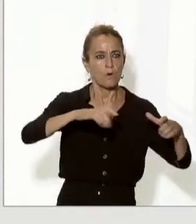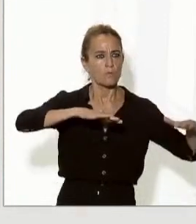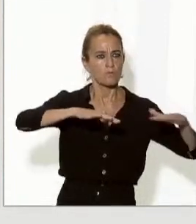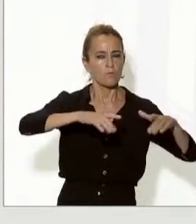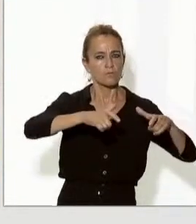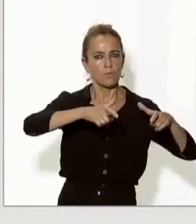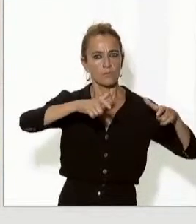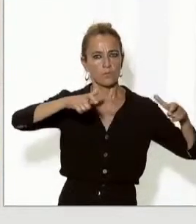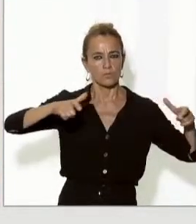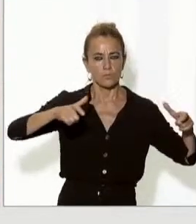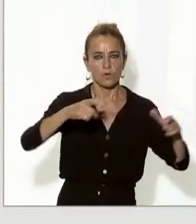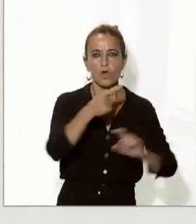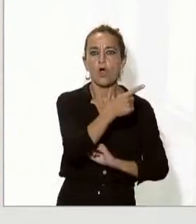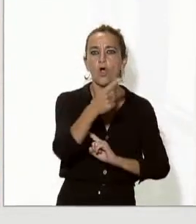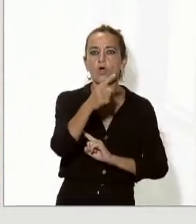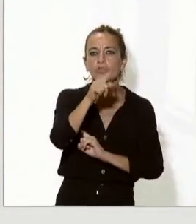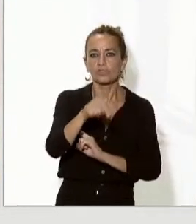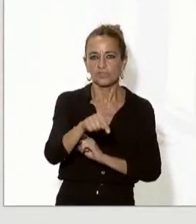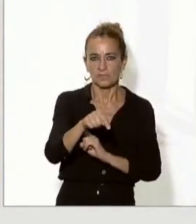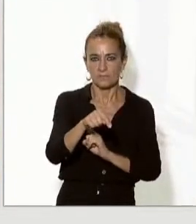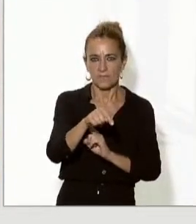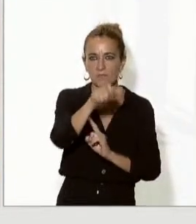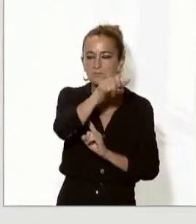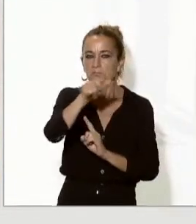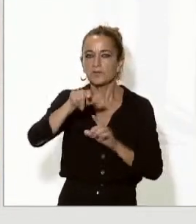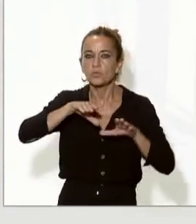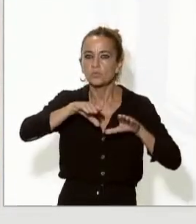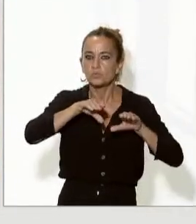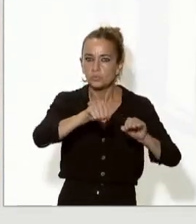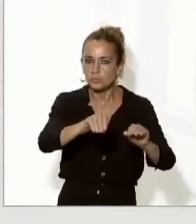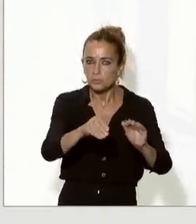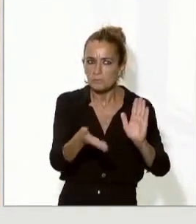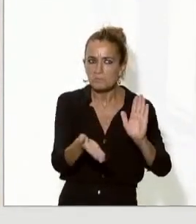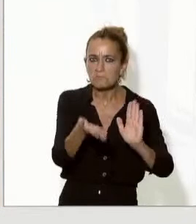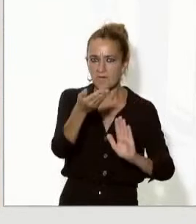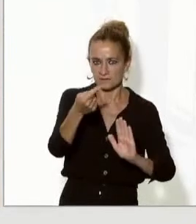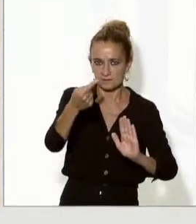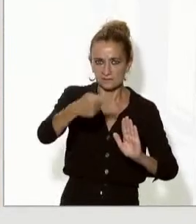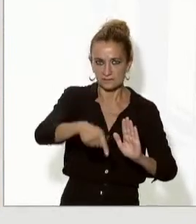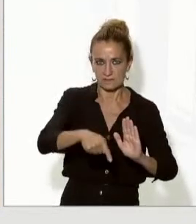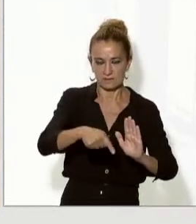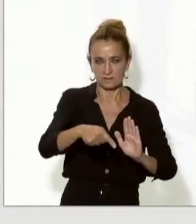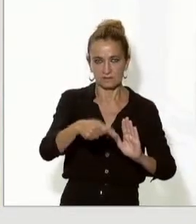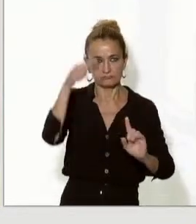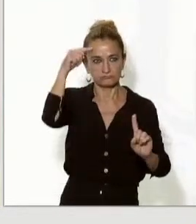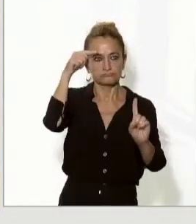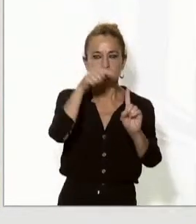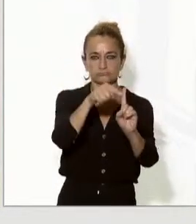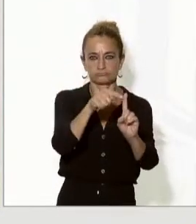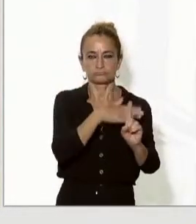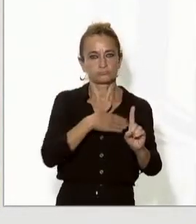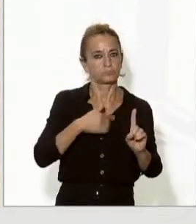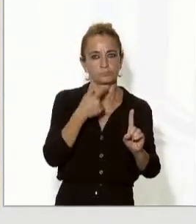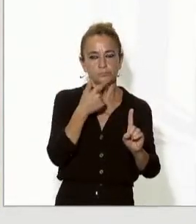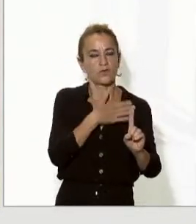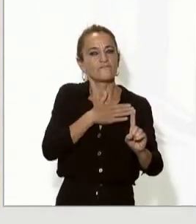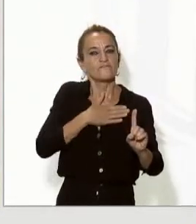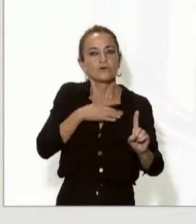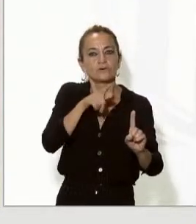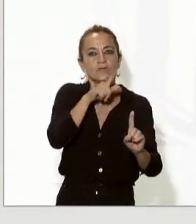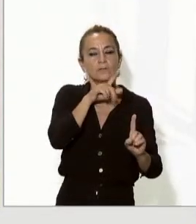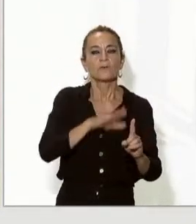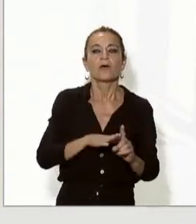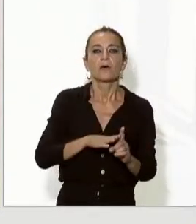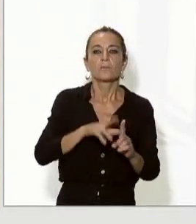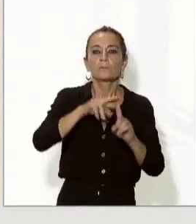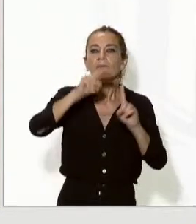'11.000 passatgers i que la voluntat és que segueixi sent un punt de connexió del Pirineu,